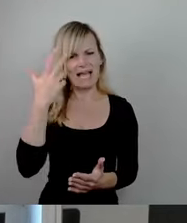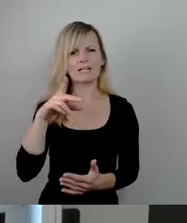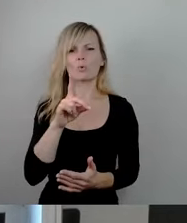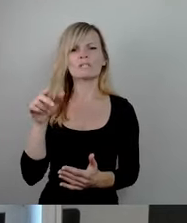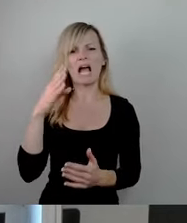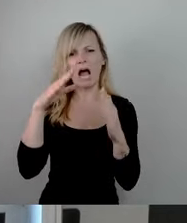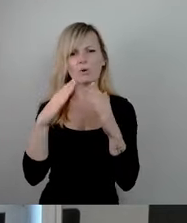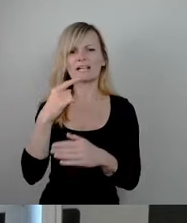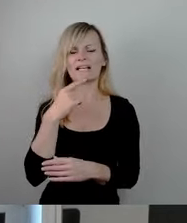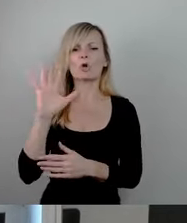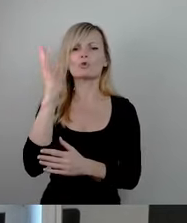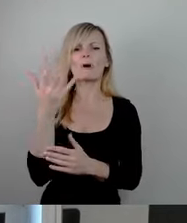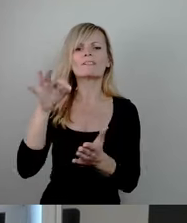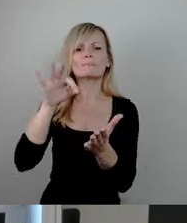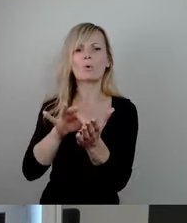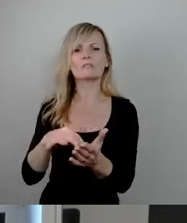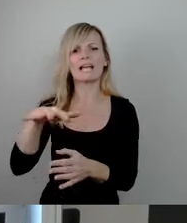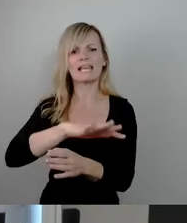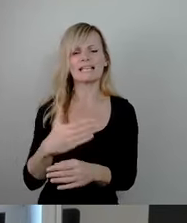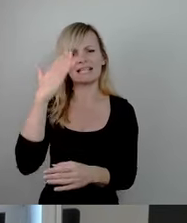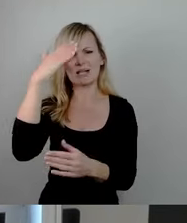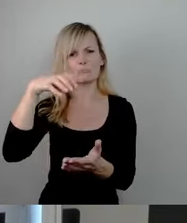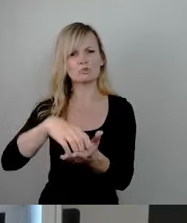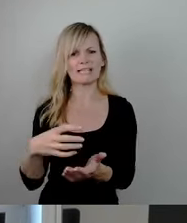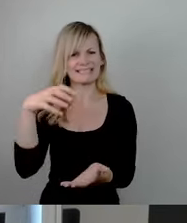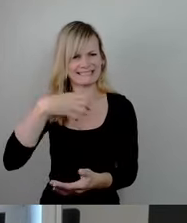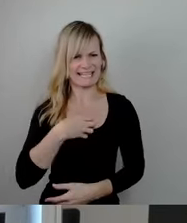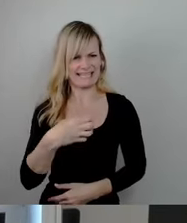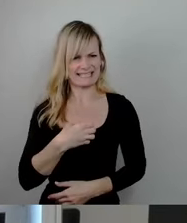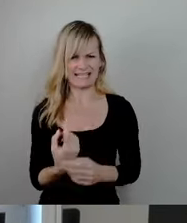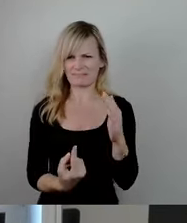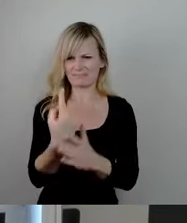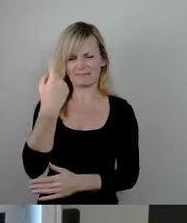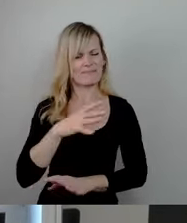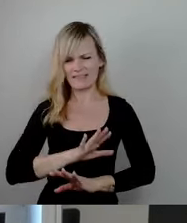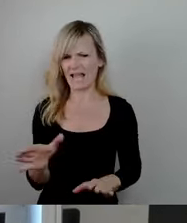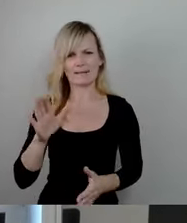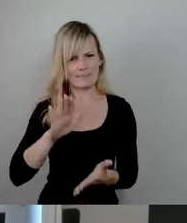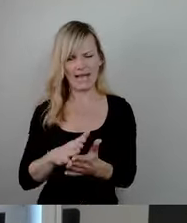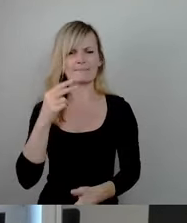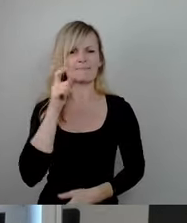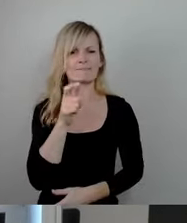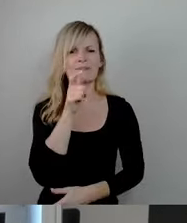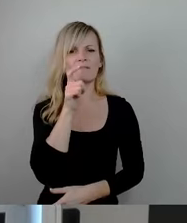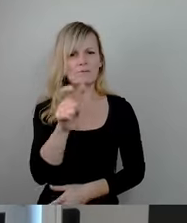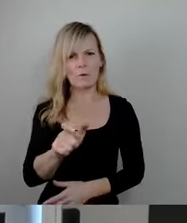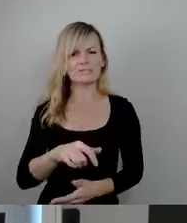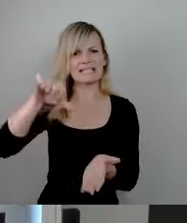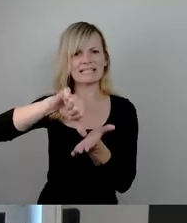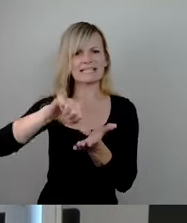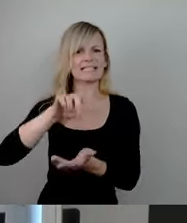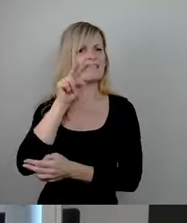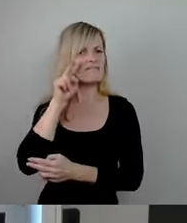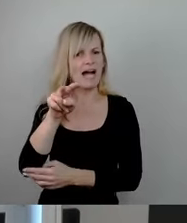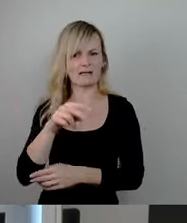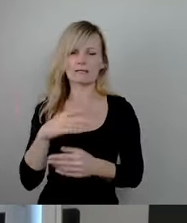Servicepunkt der Landeshauptstadt Dresden. Wir werden es gern bei Citywache belassen wollen. Und um unser Abstimmungsverhalten zum Ausdruck